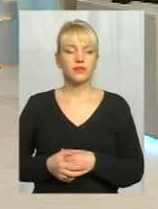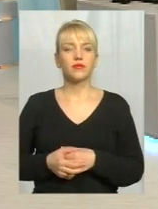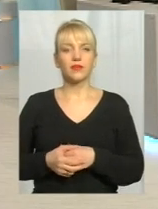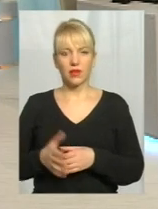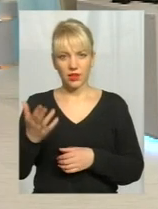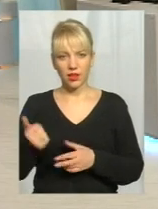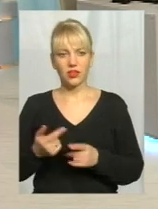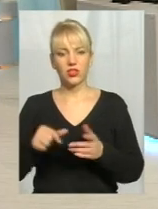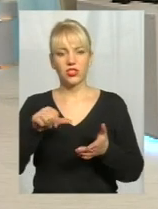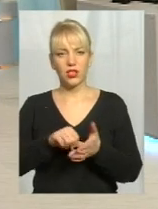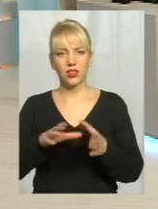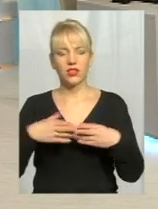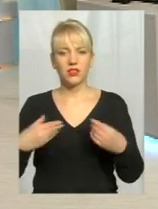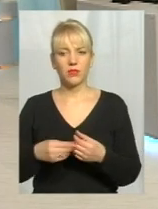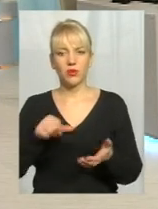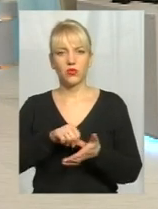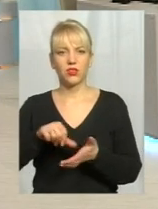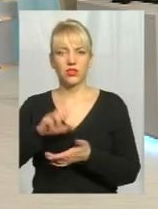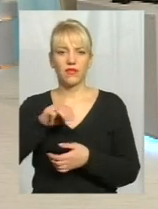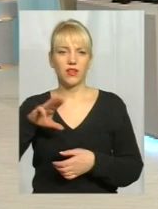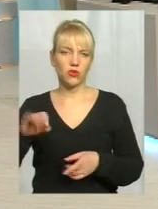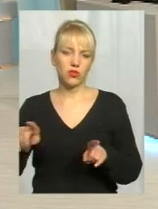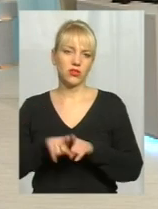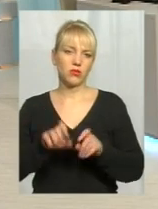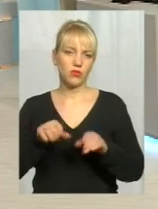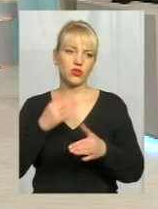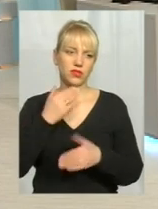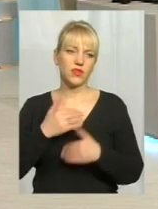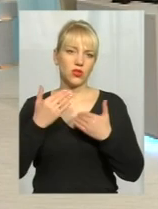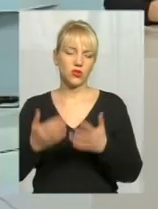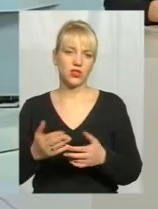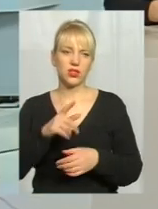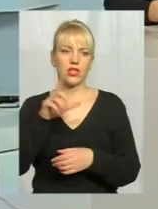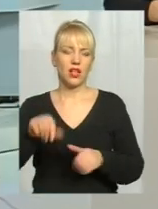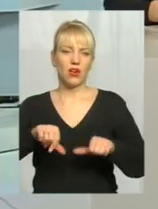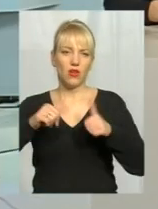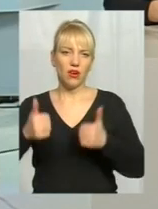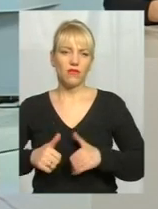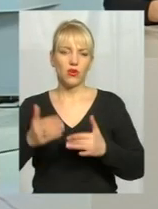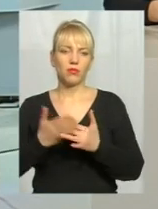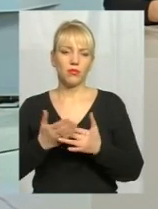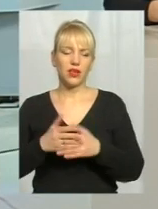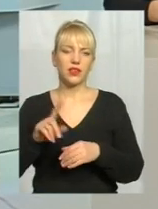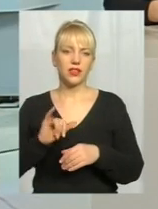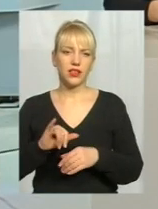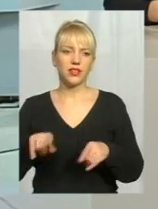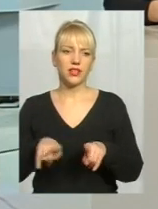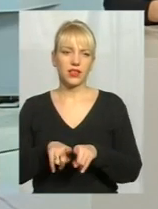Члени сімей учасників АТО так само можуть звернутися за оформленням пільги, в частності, і